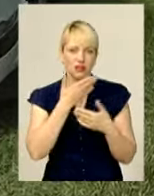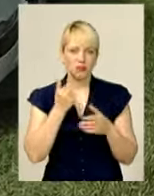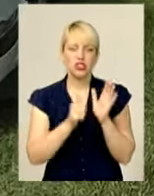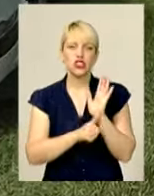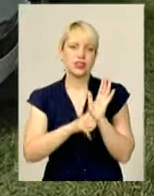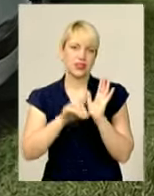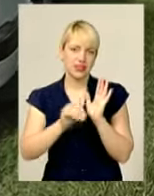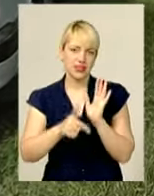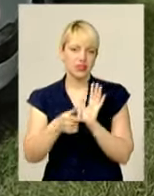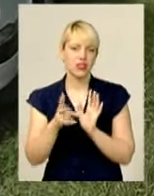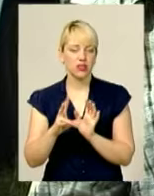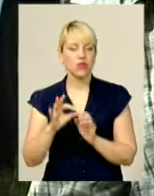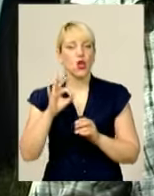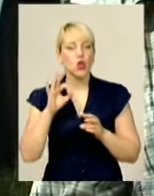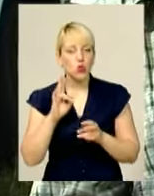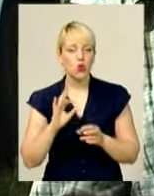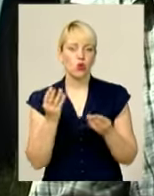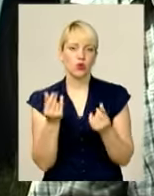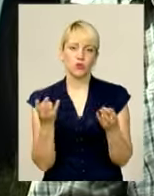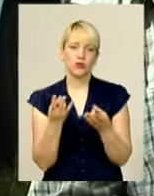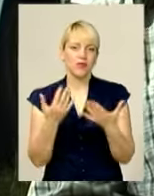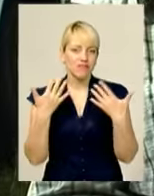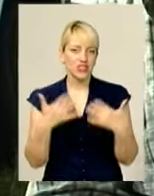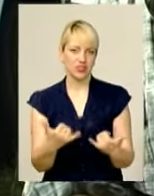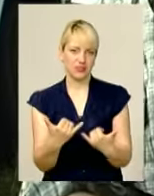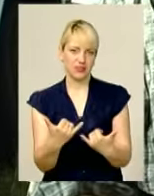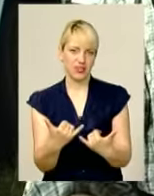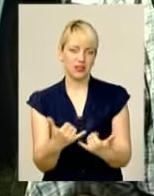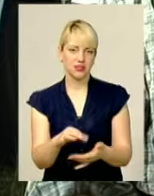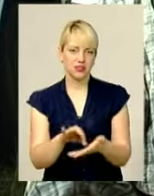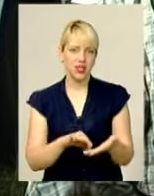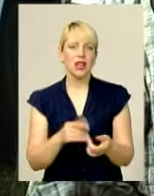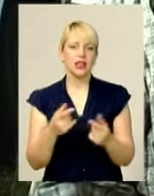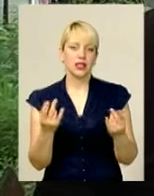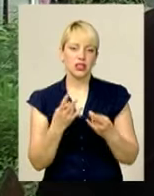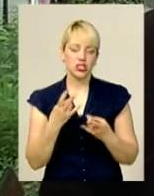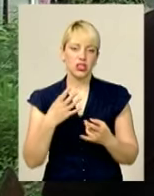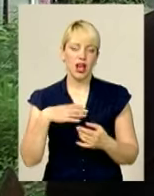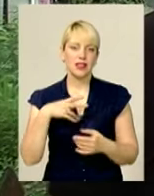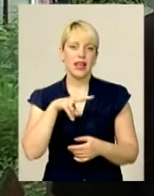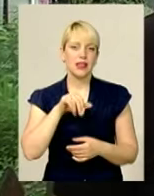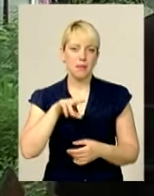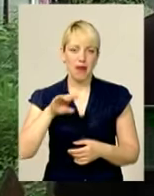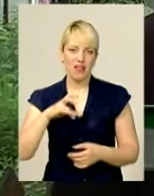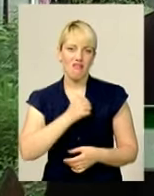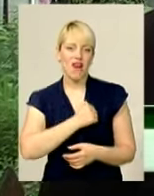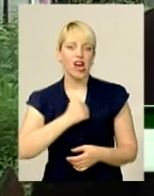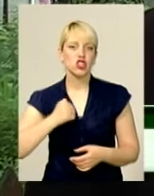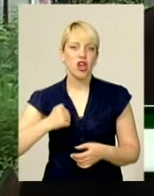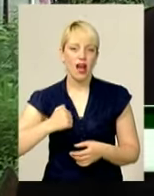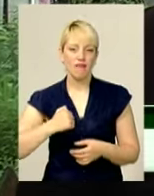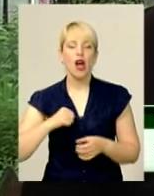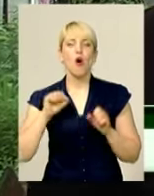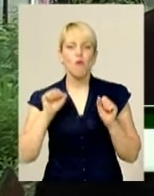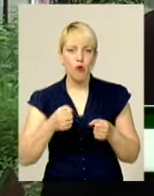60 тисяч гривень. Але гроші потрібні вже. У Варшаві на Мілана чекають в липні. Можна зібрати кошти, але не за такий короткий